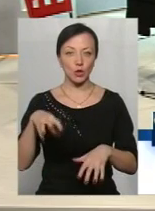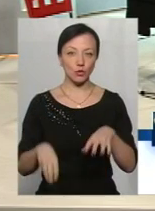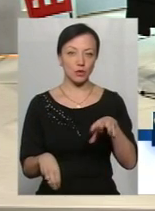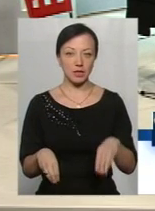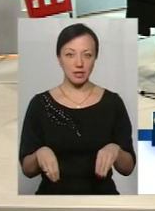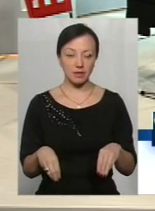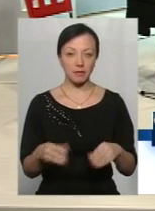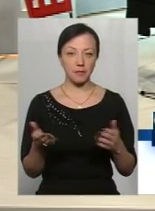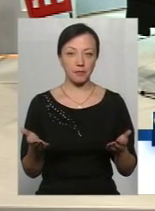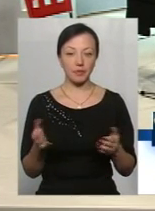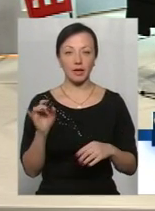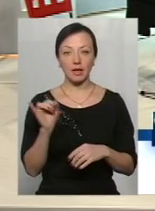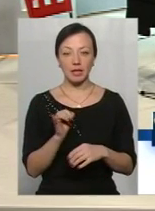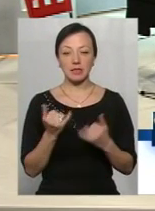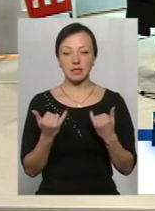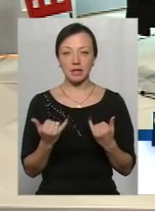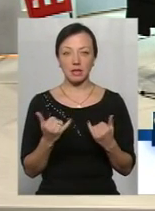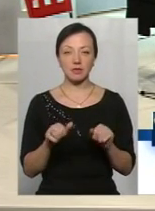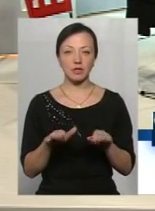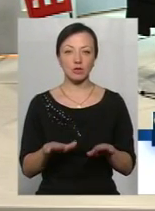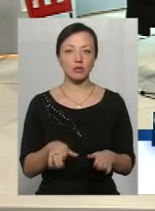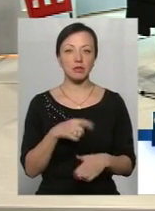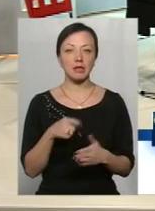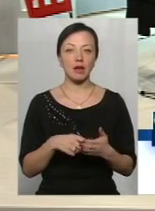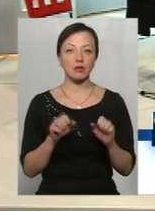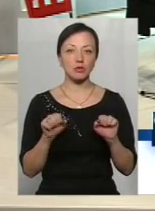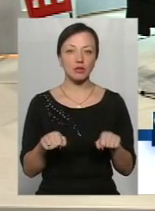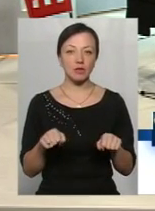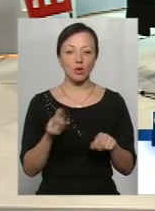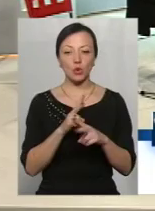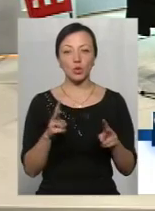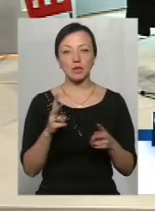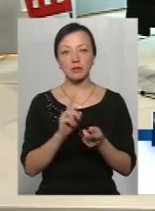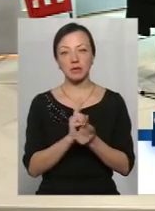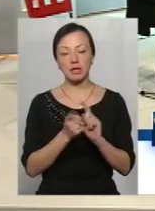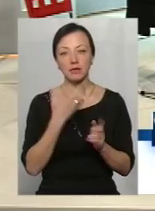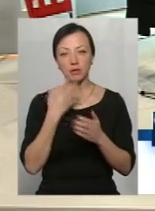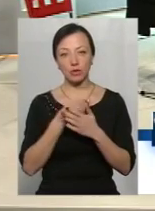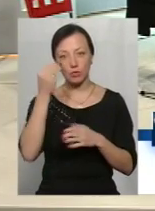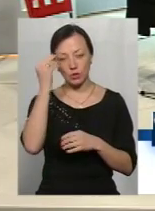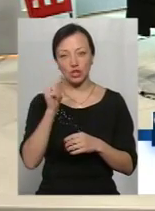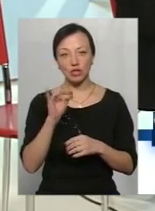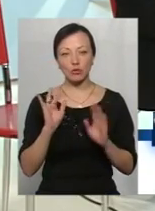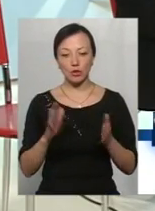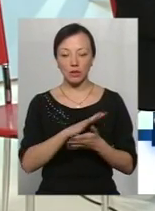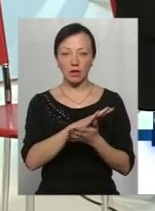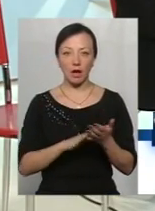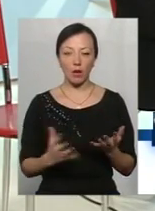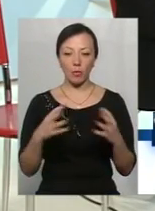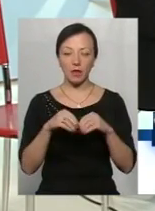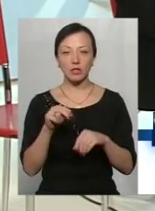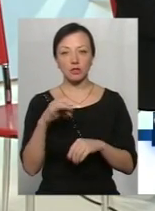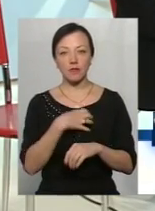здебільшого. І зараз вирішується питання, можливо, хтось змінив свою точку зору. Чи буде до об'єднання громад і чи воно